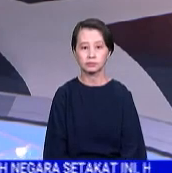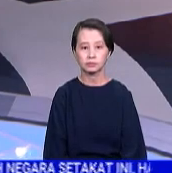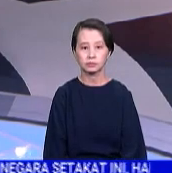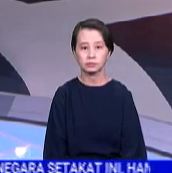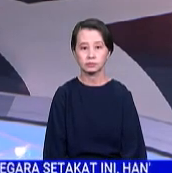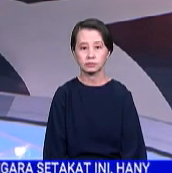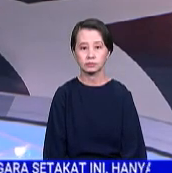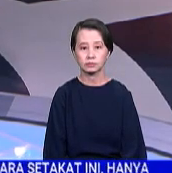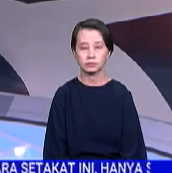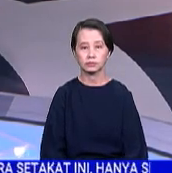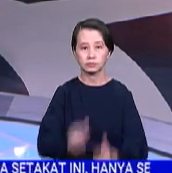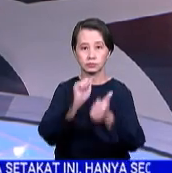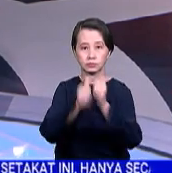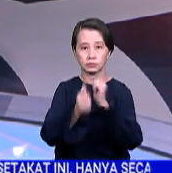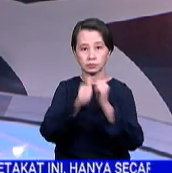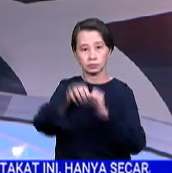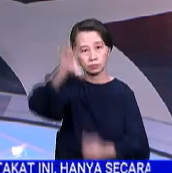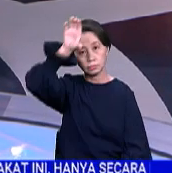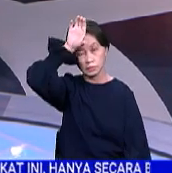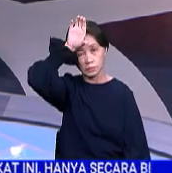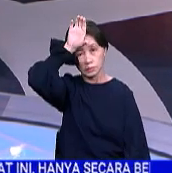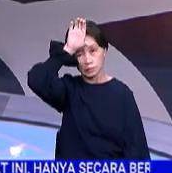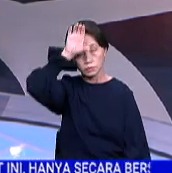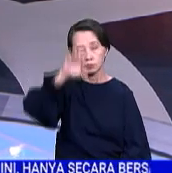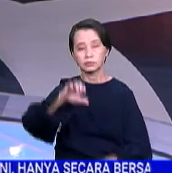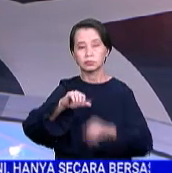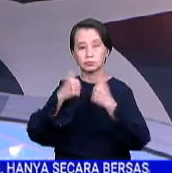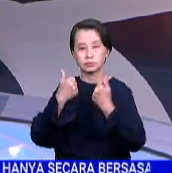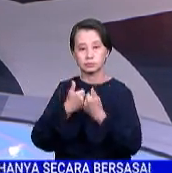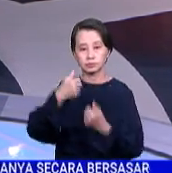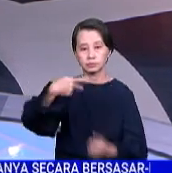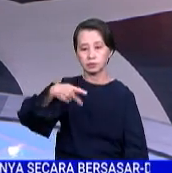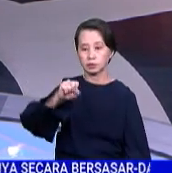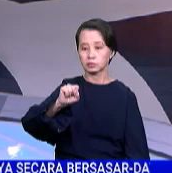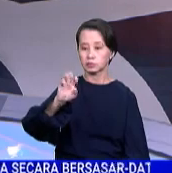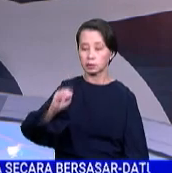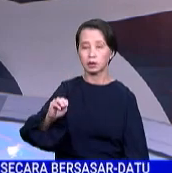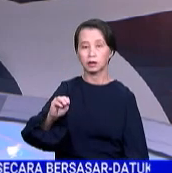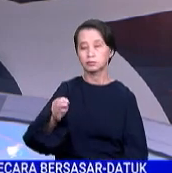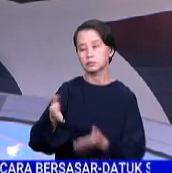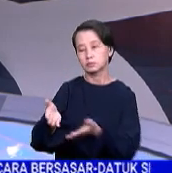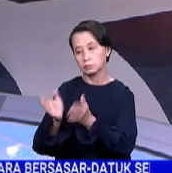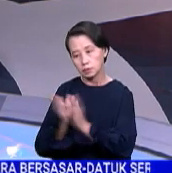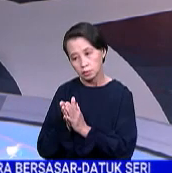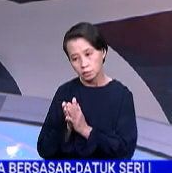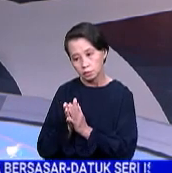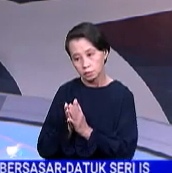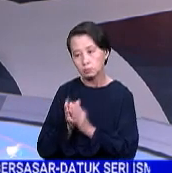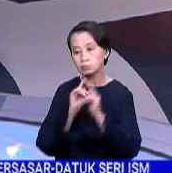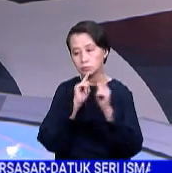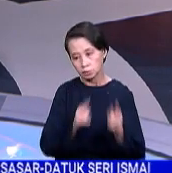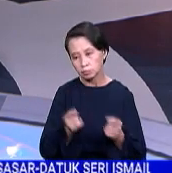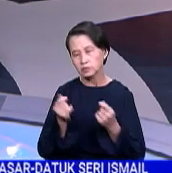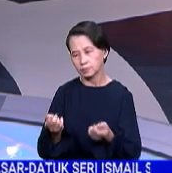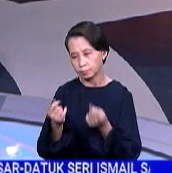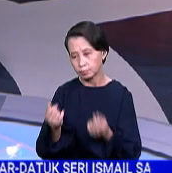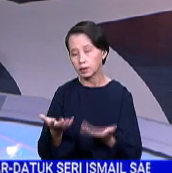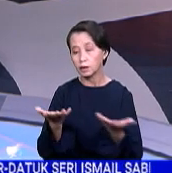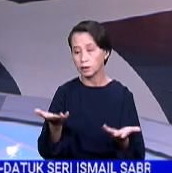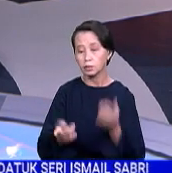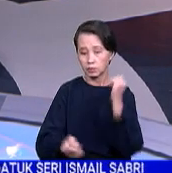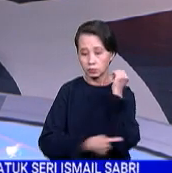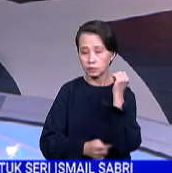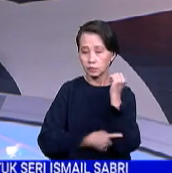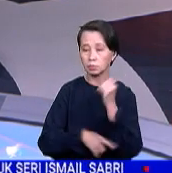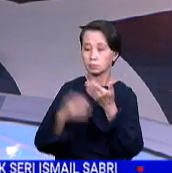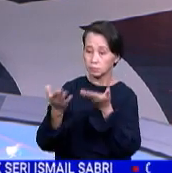Perkembangan seterusnya, Sukan Sepak Takro. Persatuan Sepak Takro Malaysia, PSM, diminta memberi respon segera terhadap hukuman